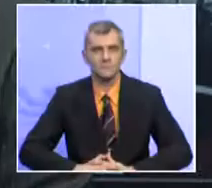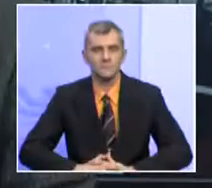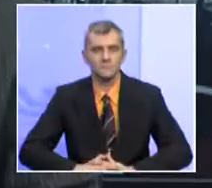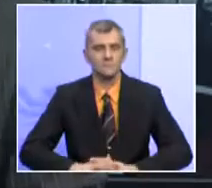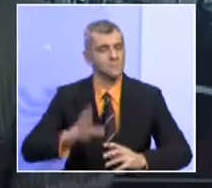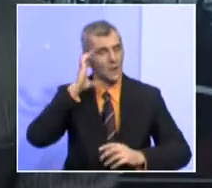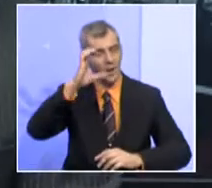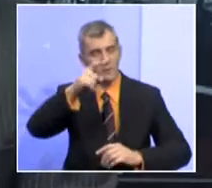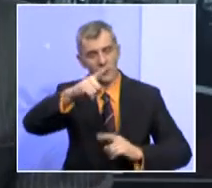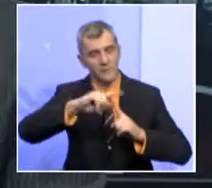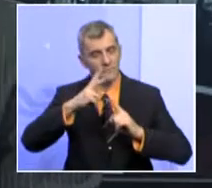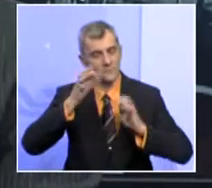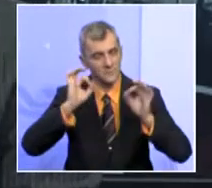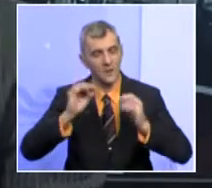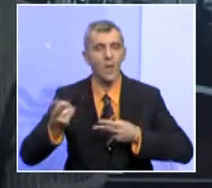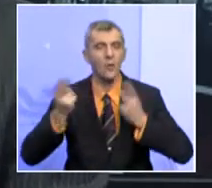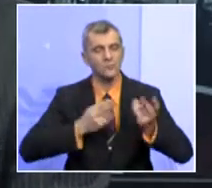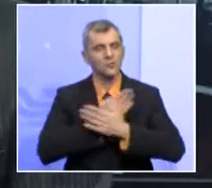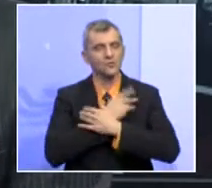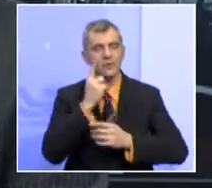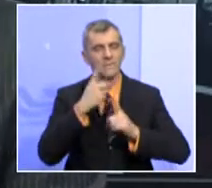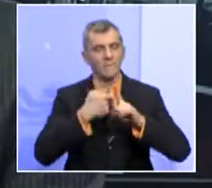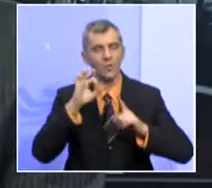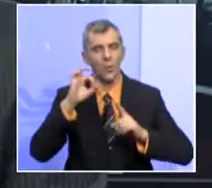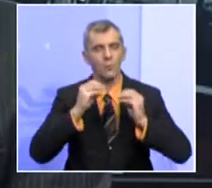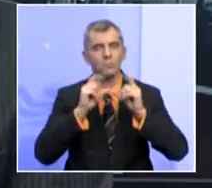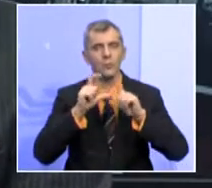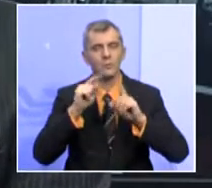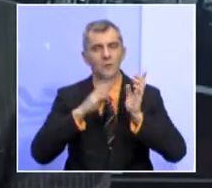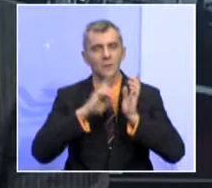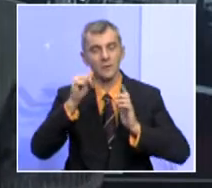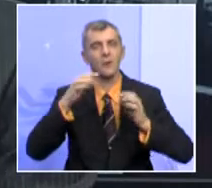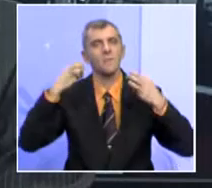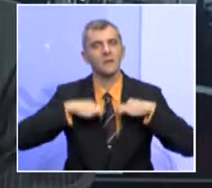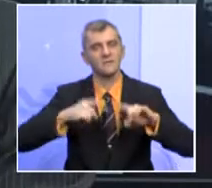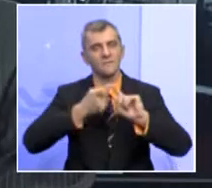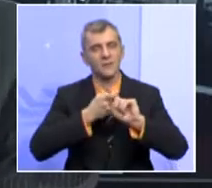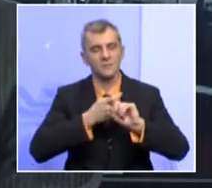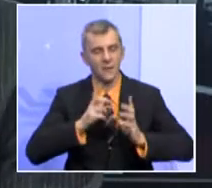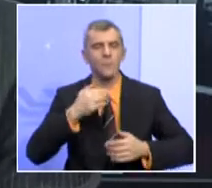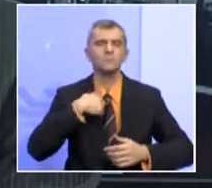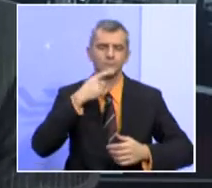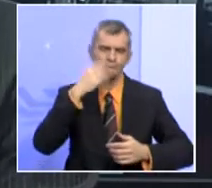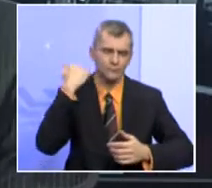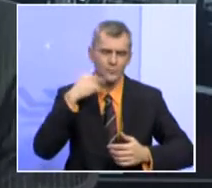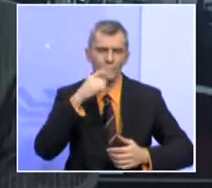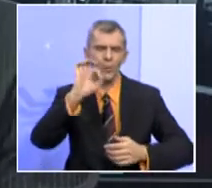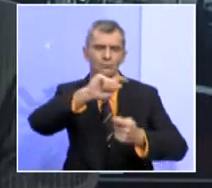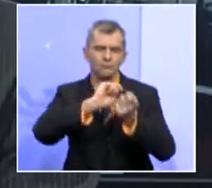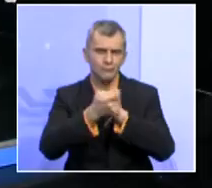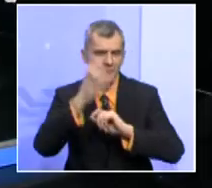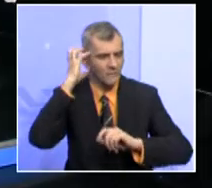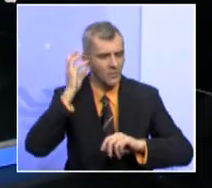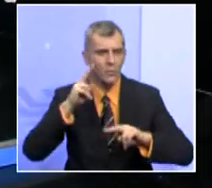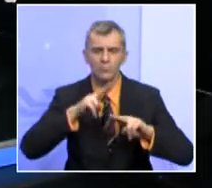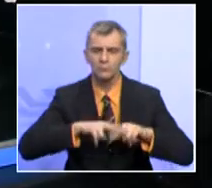Gledajte specijal, večeras gost, gospodin Živko Budimir, predsjednik Federacije Bosne i Hercegovine. Gospodine Budimire, govorili smo o rekonstrukciji vlade. Ostalo je još